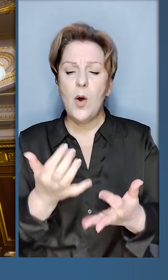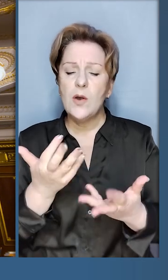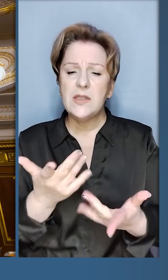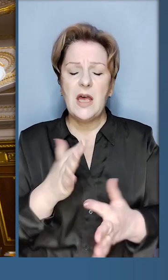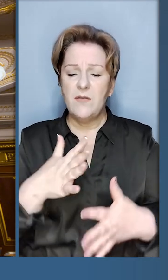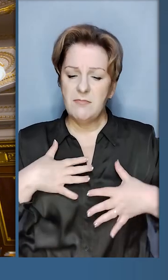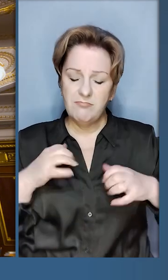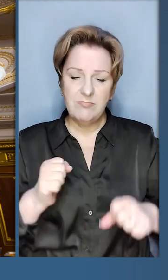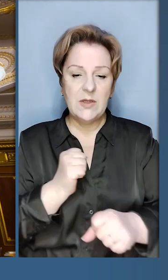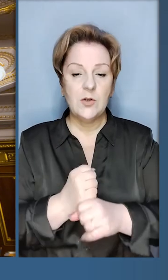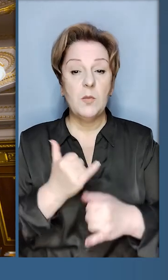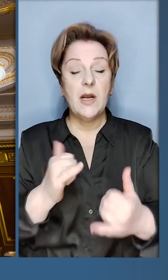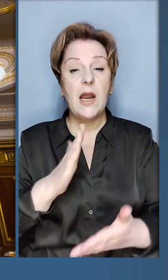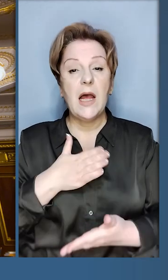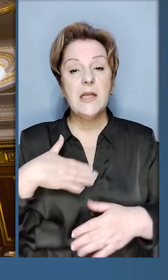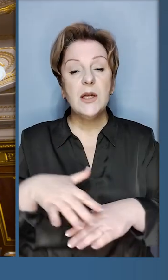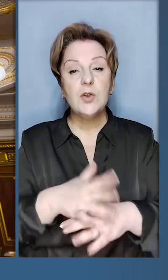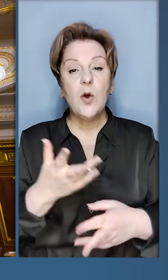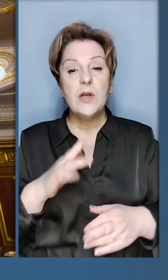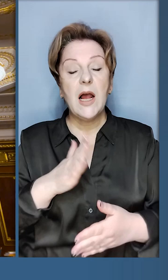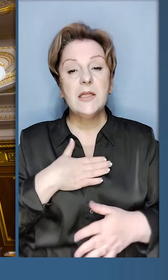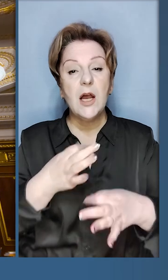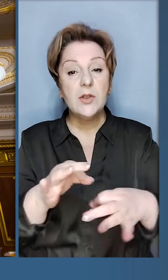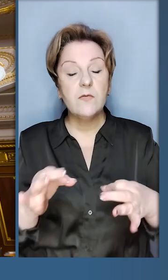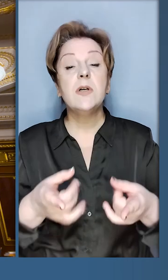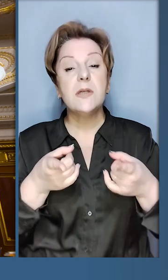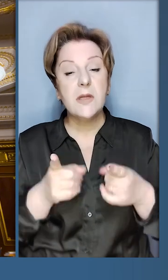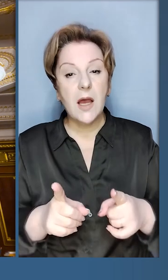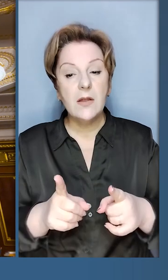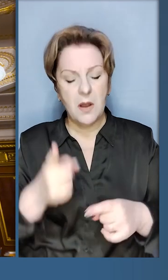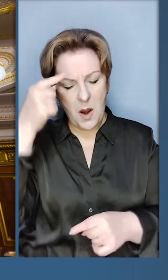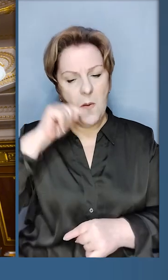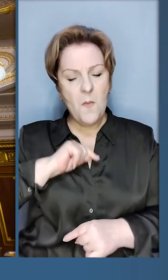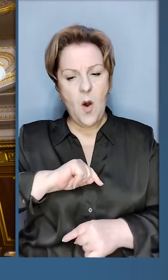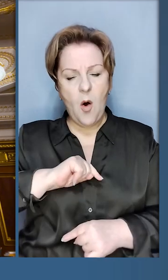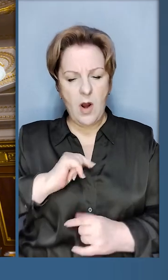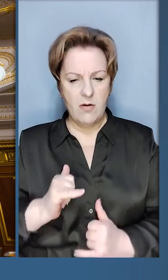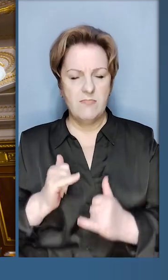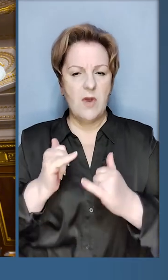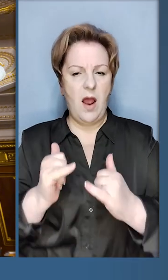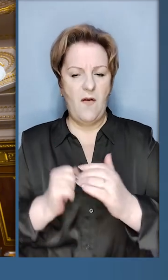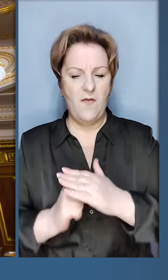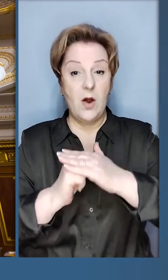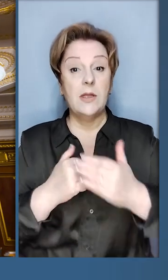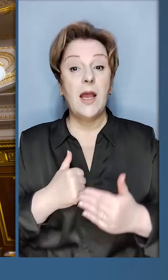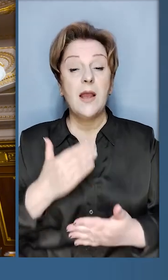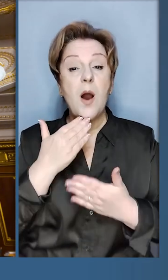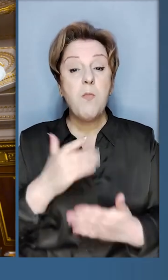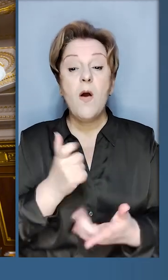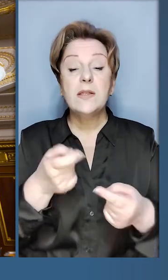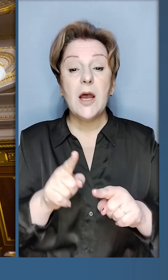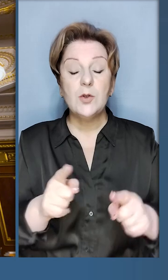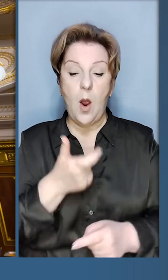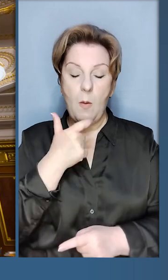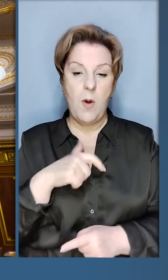скільки він зробив для наших людей, для нашої свободи. Дійсно, моральний авторитет. Я подякував й за